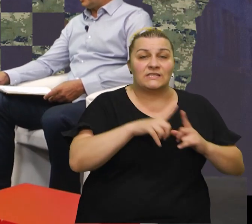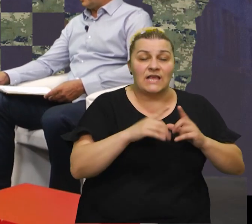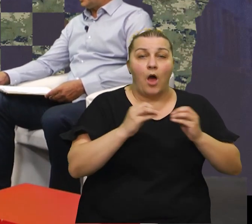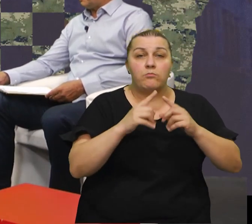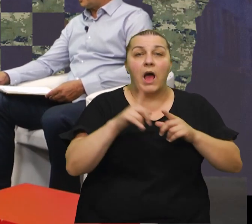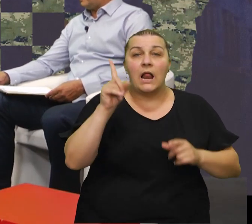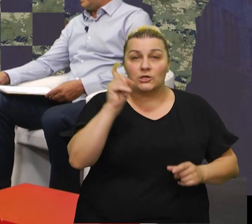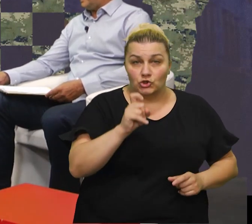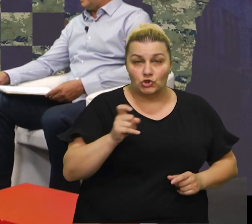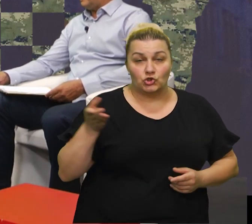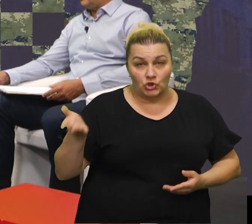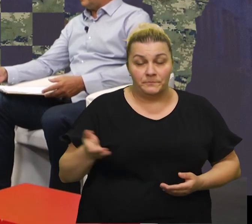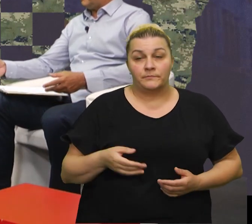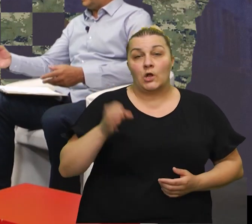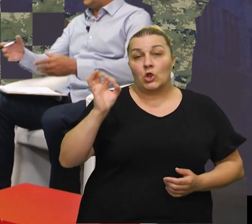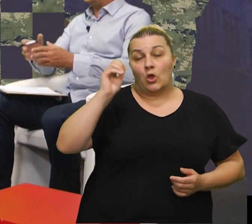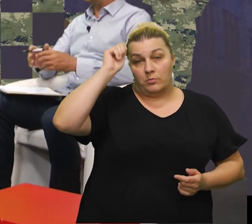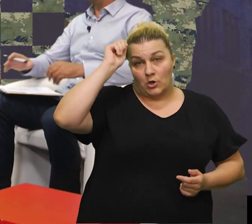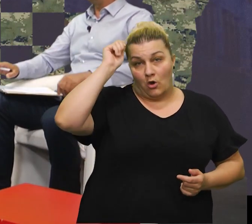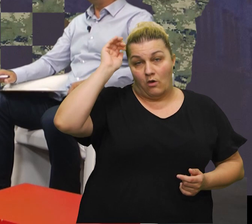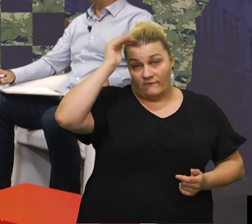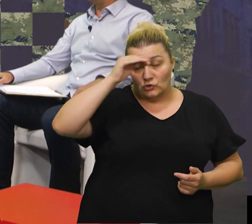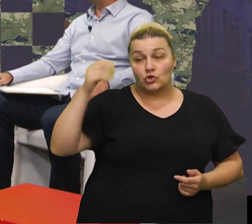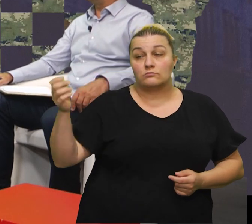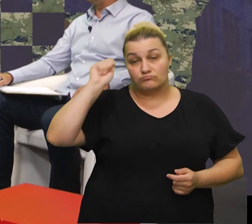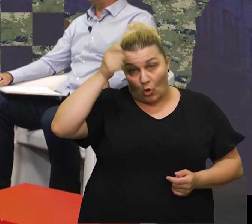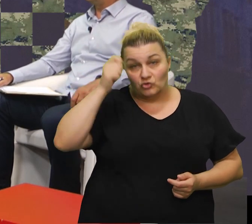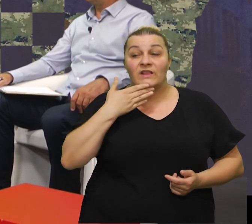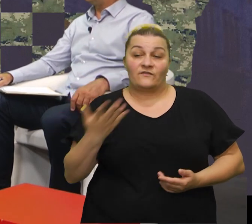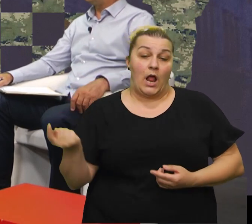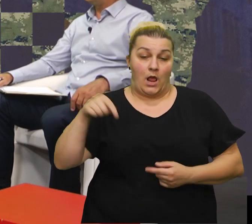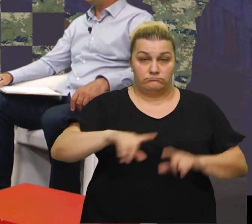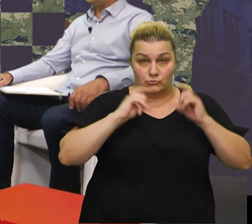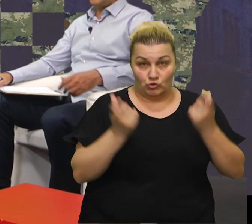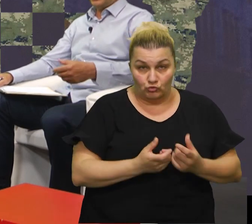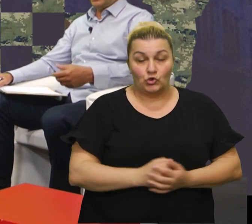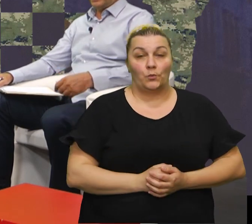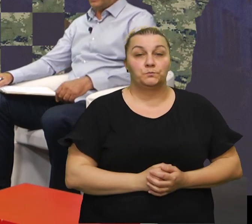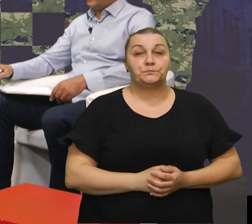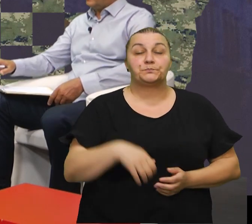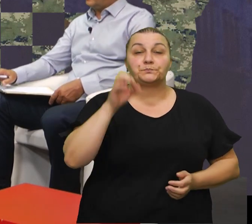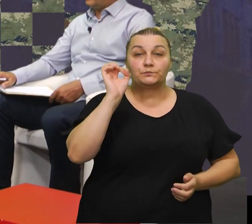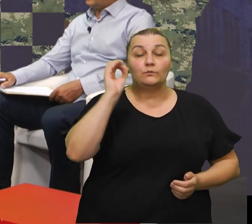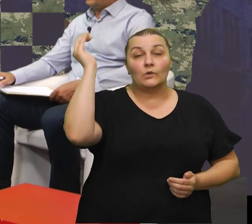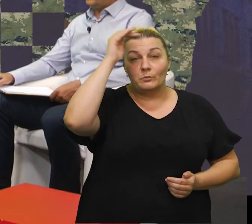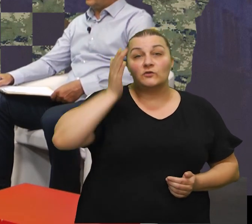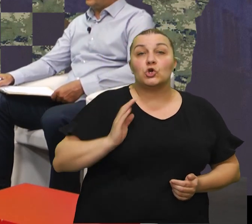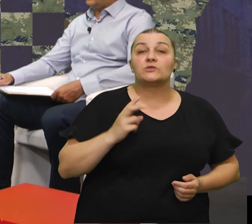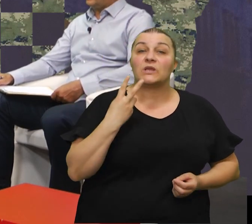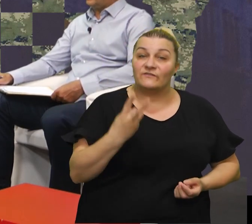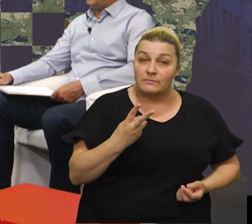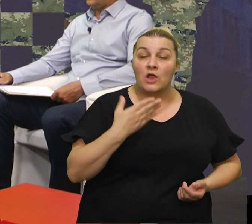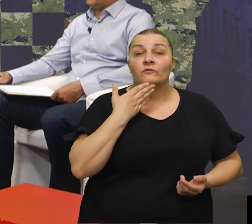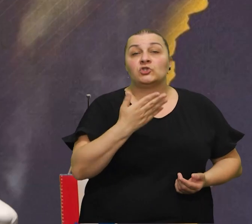Ivica, dobrovičer, poštovanje, hvala na dolazku u naš studio. Dobrovičer, gospodine Brbatoviću, hvala što ste me